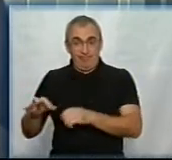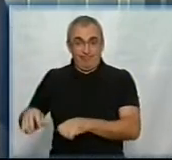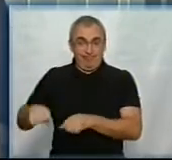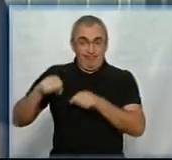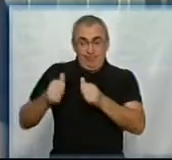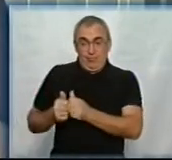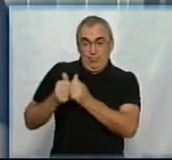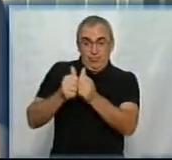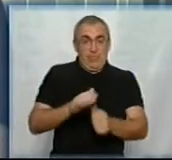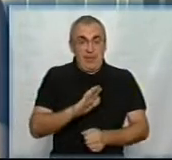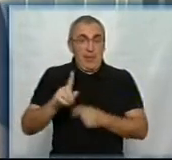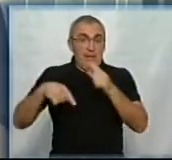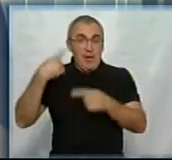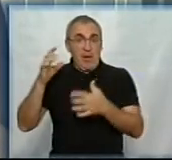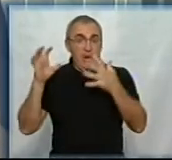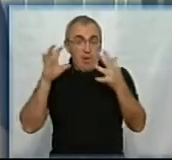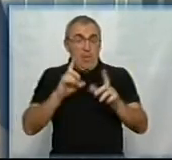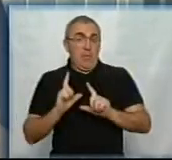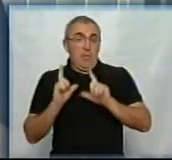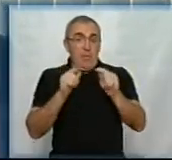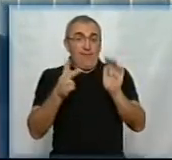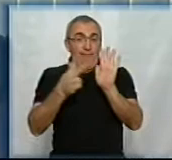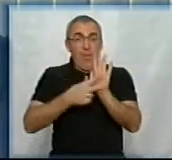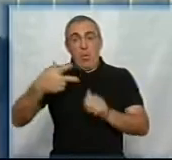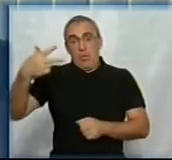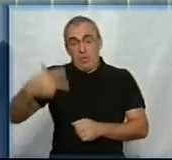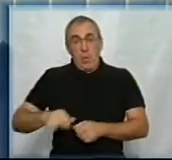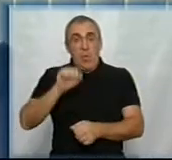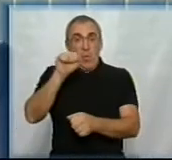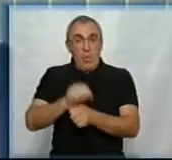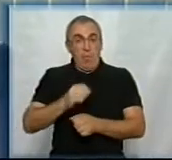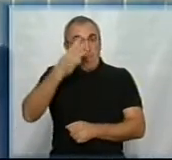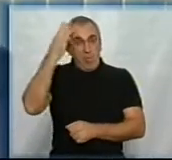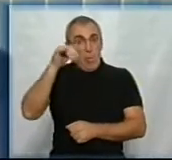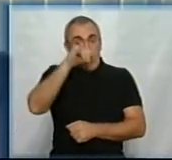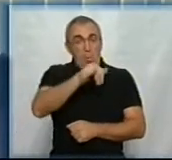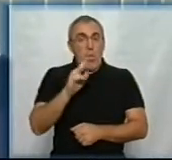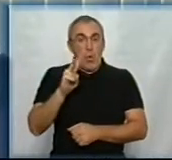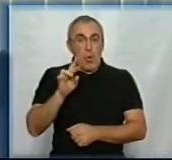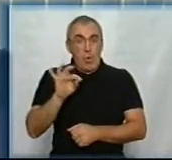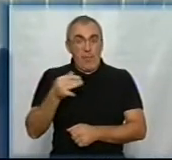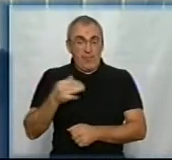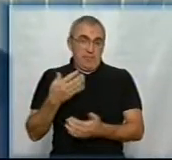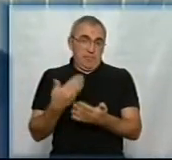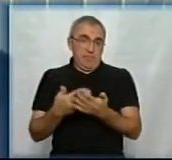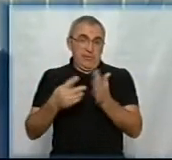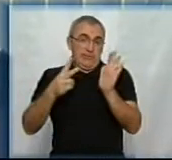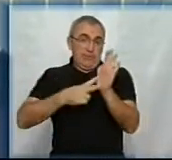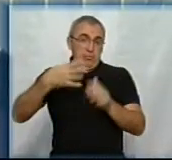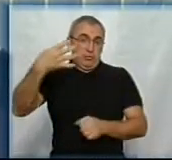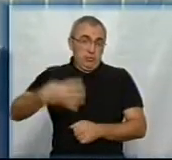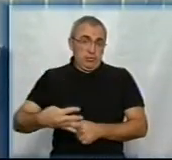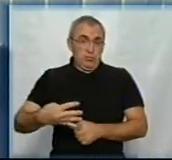бо я супроводжую дітей. Наступний автобус звідси відправляється о 8.30. На зупинці Богдана Хмельницького у Кропивницькому ми будемо приблизно о 7.40.